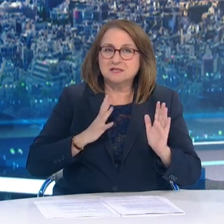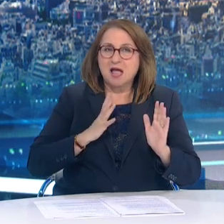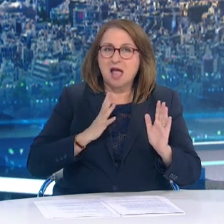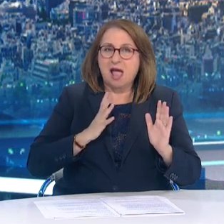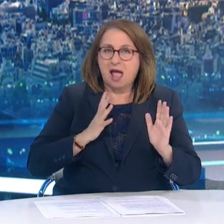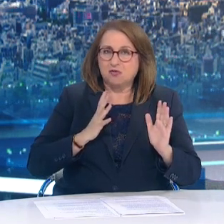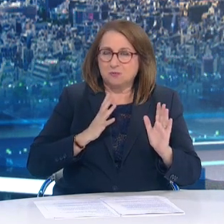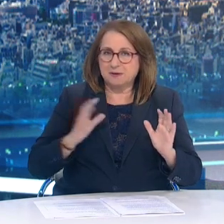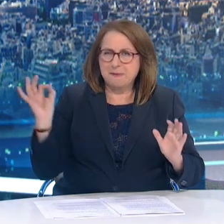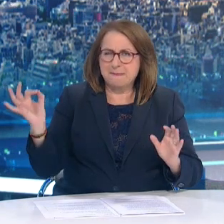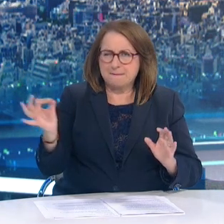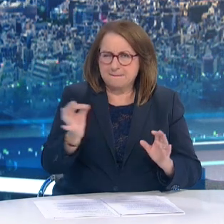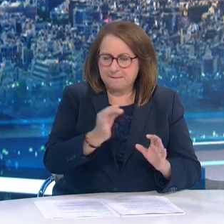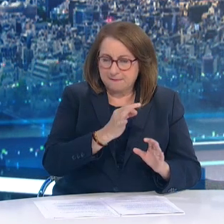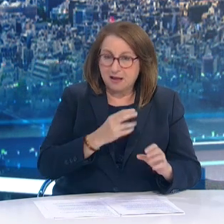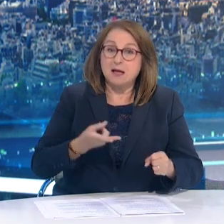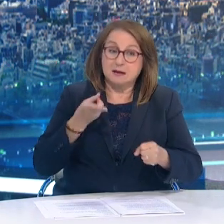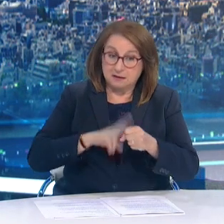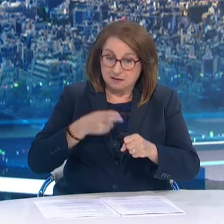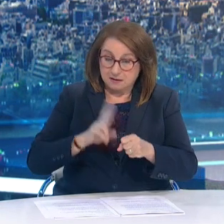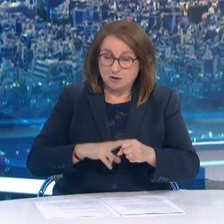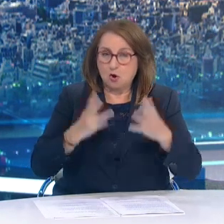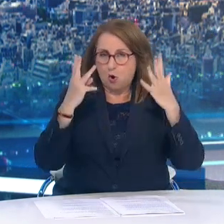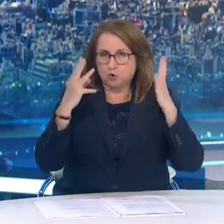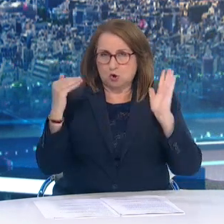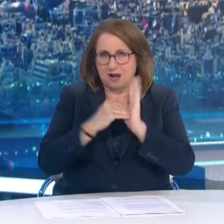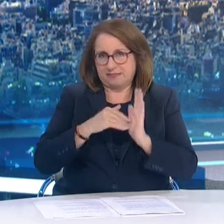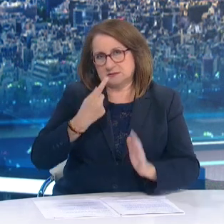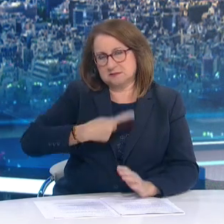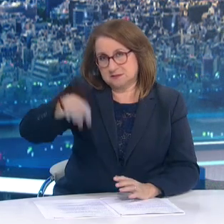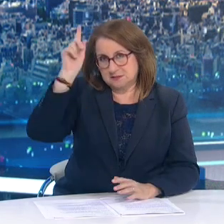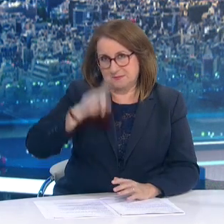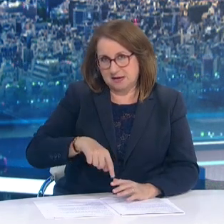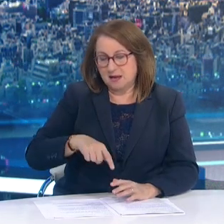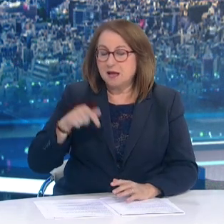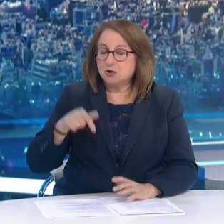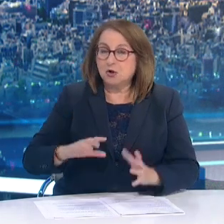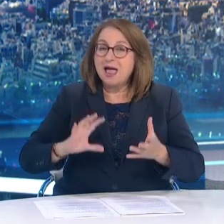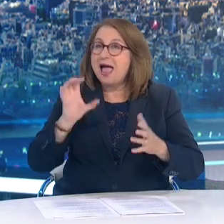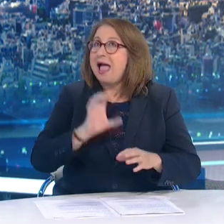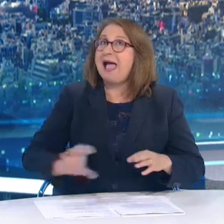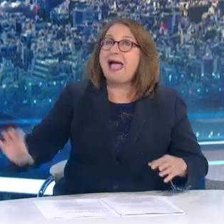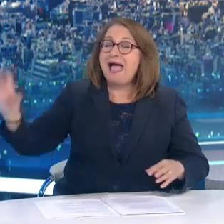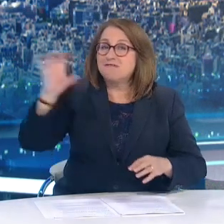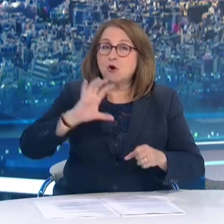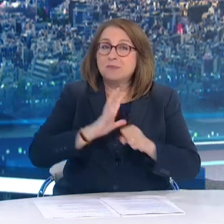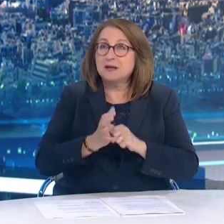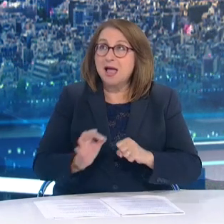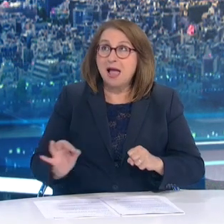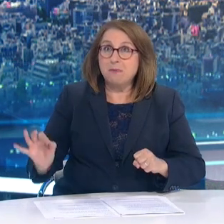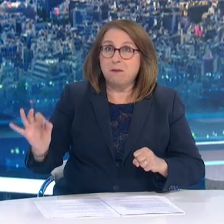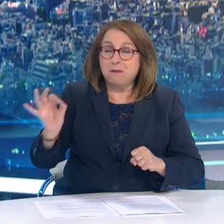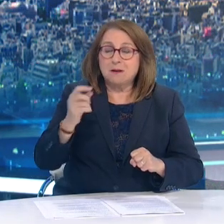υποχώρησε 6% σε περίπου 8.000 ανά ημέρα. Η επιδημία στην Ευρώπη την τελευταία εβδομάδα έδειξε επιδίνωση της